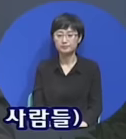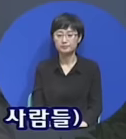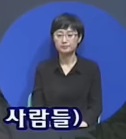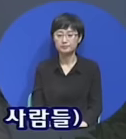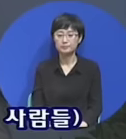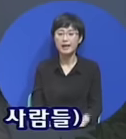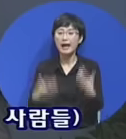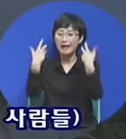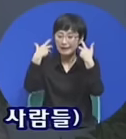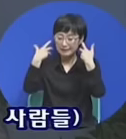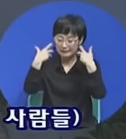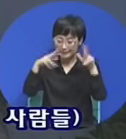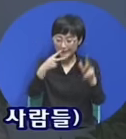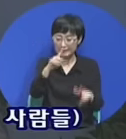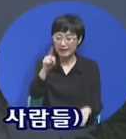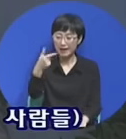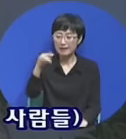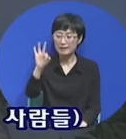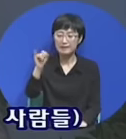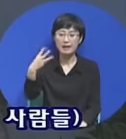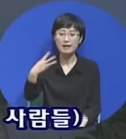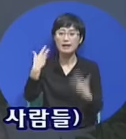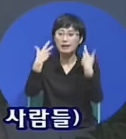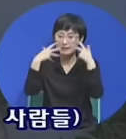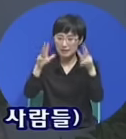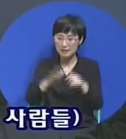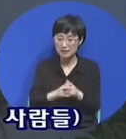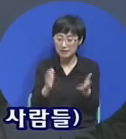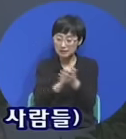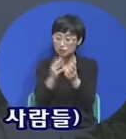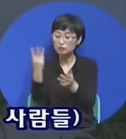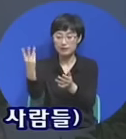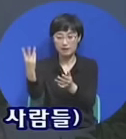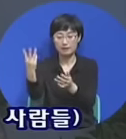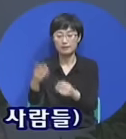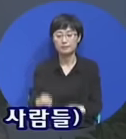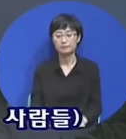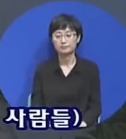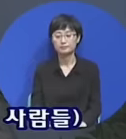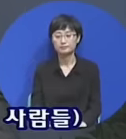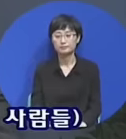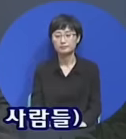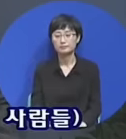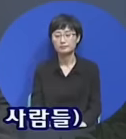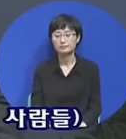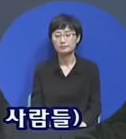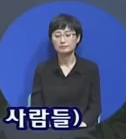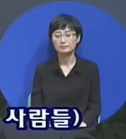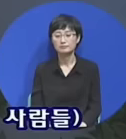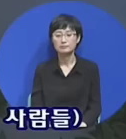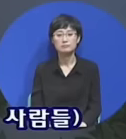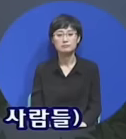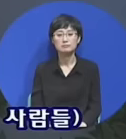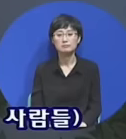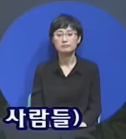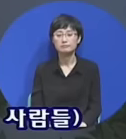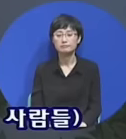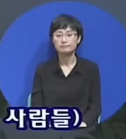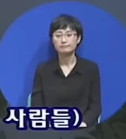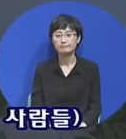다니엘 같은 인물 이 세 청년들 말이죠. 이 사람들이